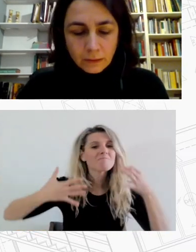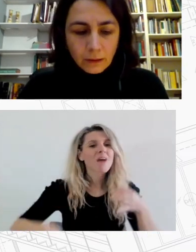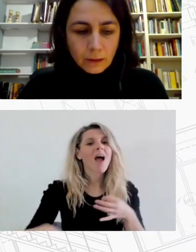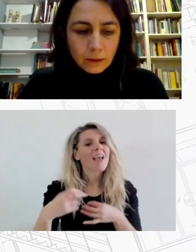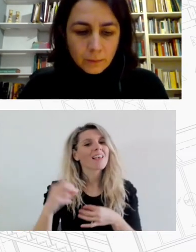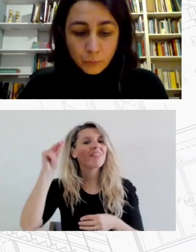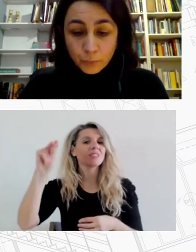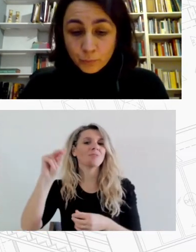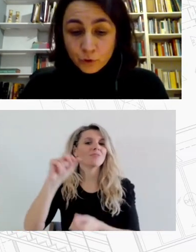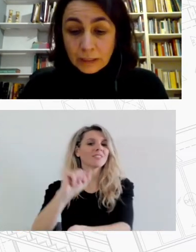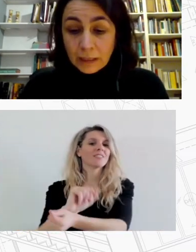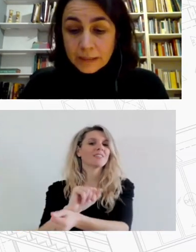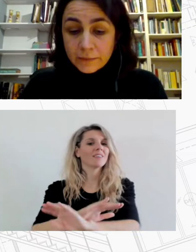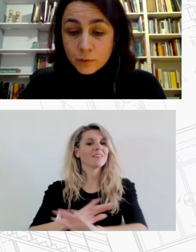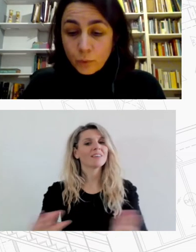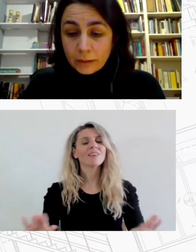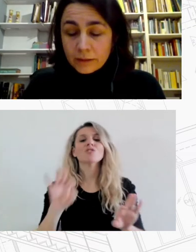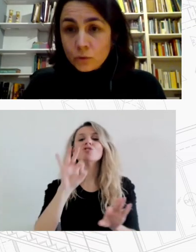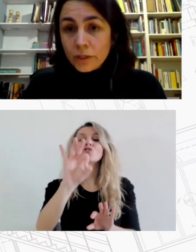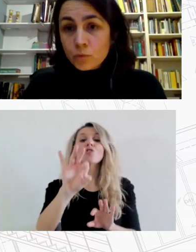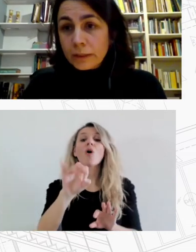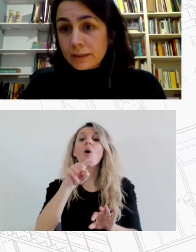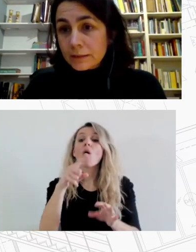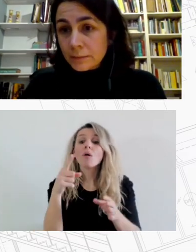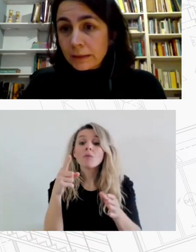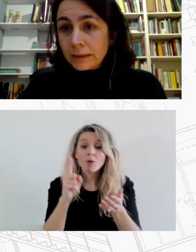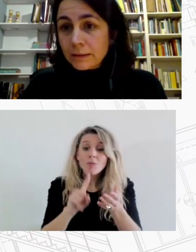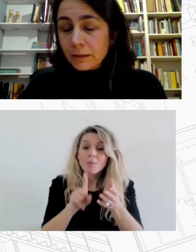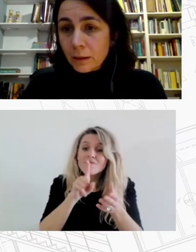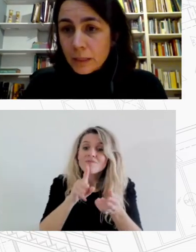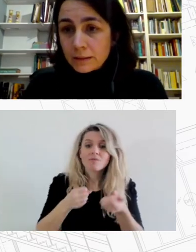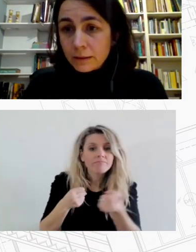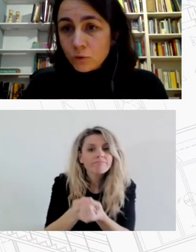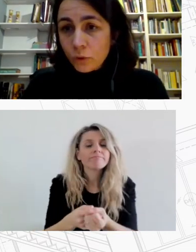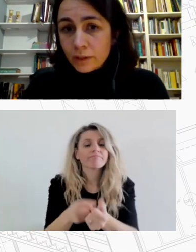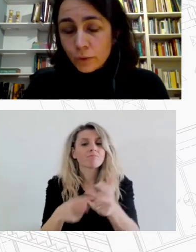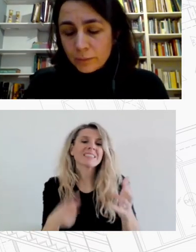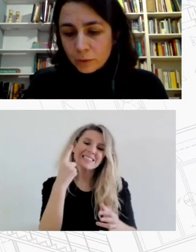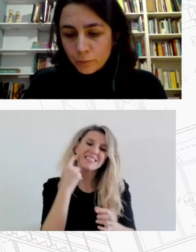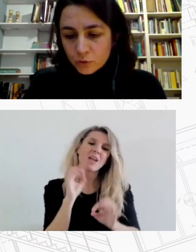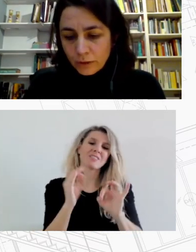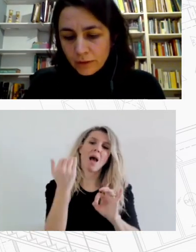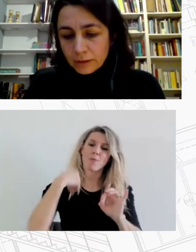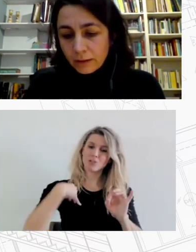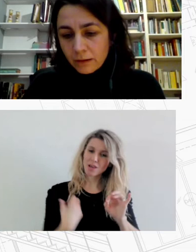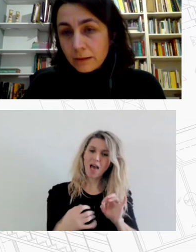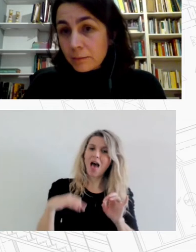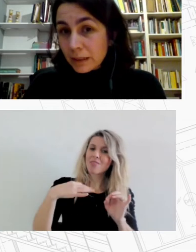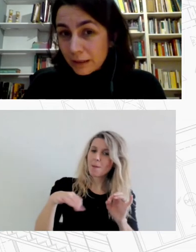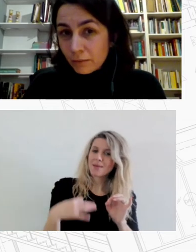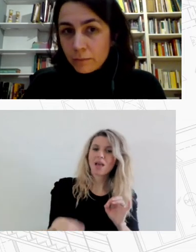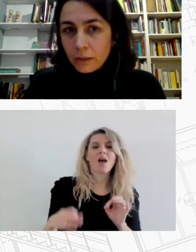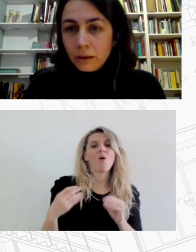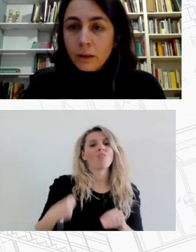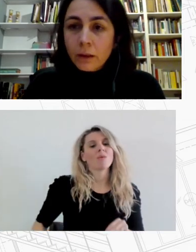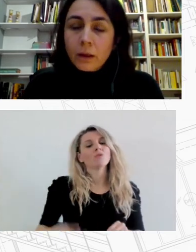προς την ανάπτυξη αυτής της πολιτικής γνωρίζουμε τις σημαντικές αδυναμίες και δυσκολίες που αντιμετωπίζουν οι Δήμοι και ιδιαίτερα οι